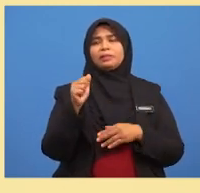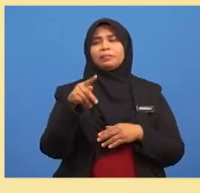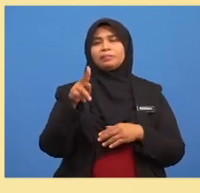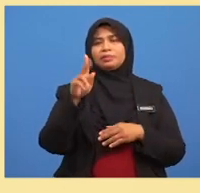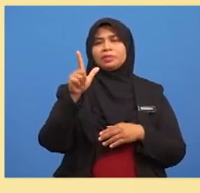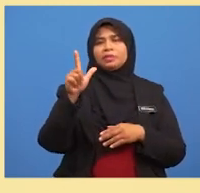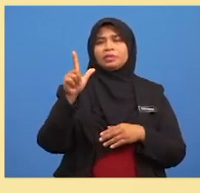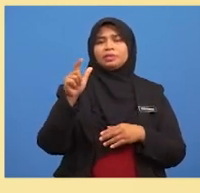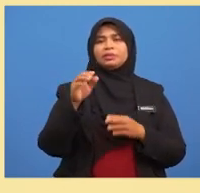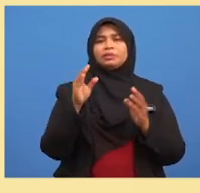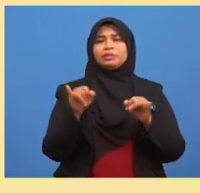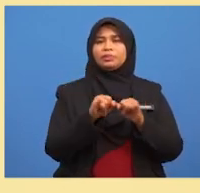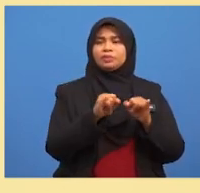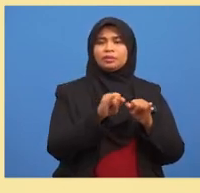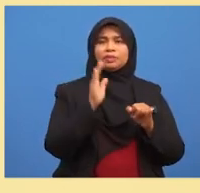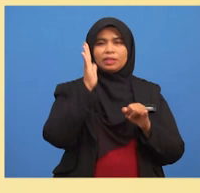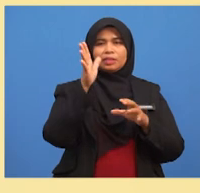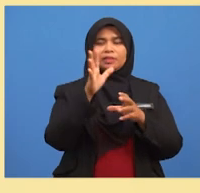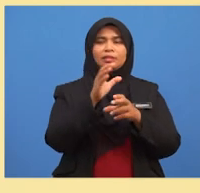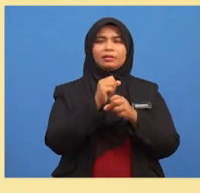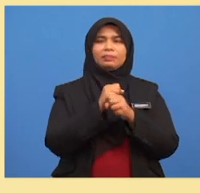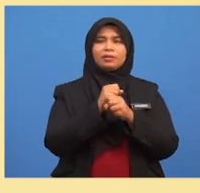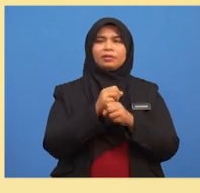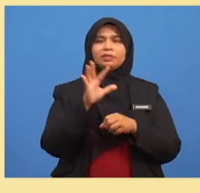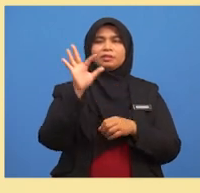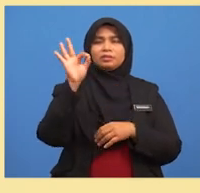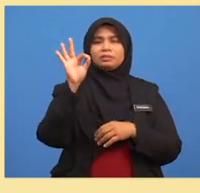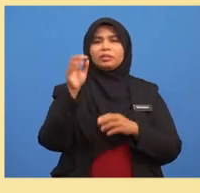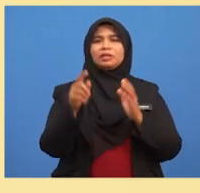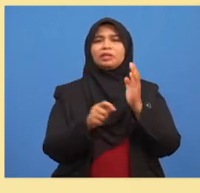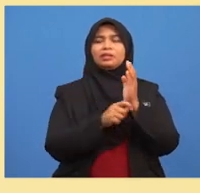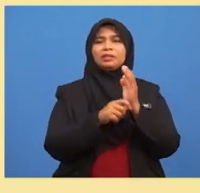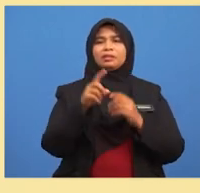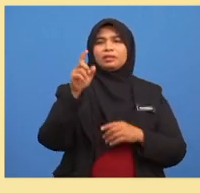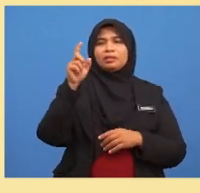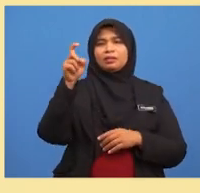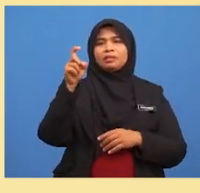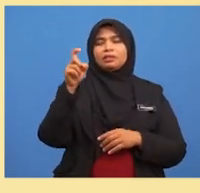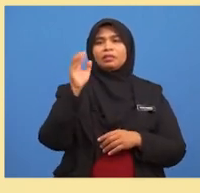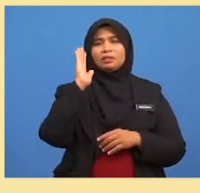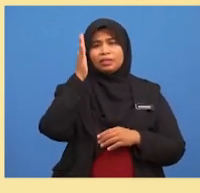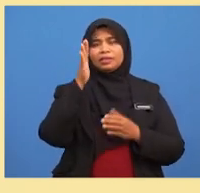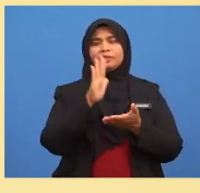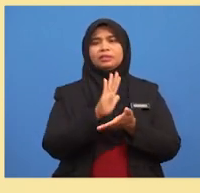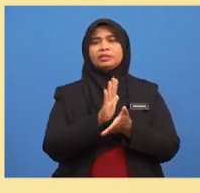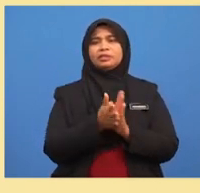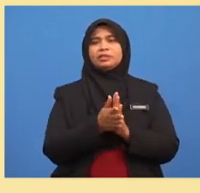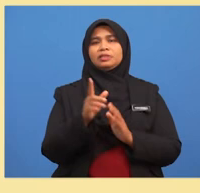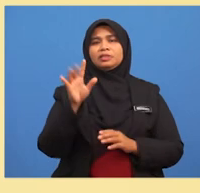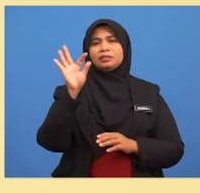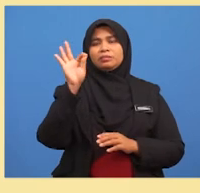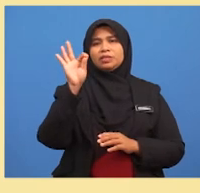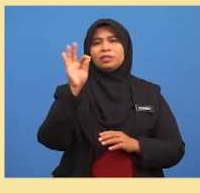Ruang sampel sebelum ini ialah 9 tambah X Akan menjadi 9